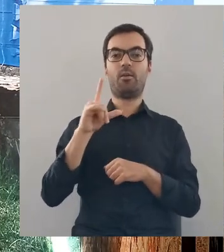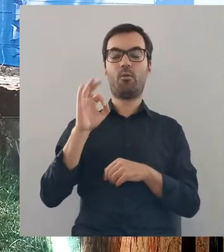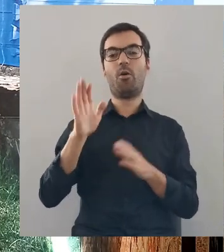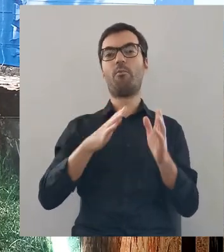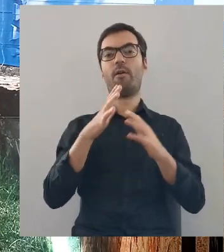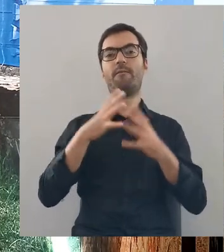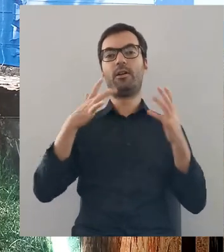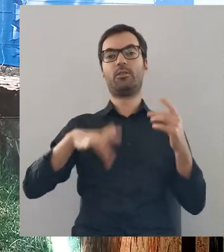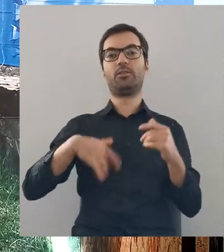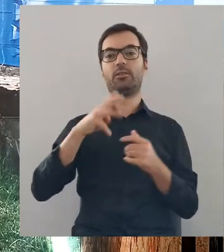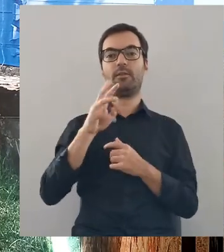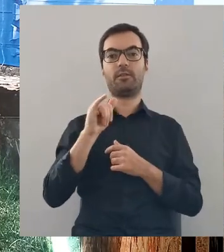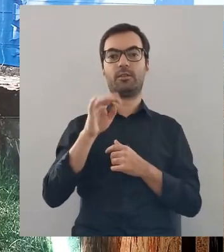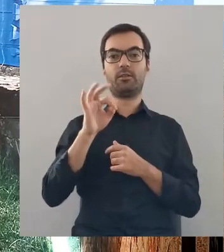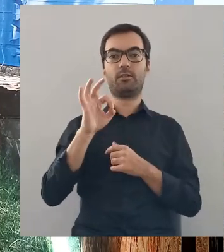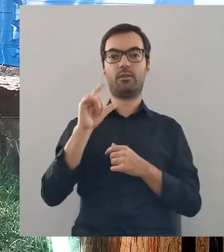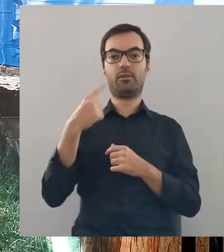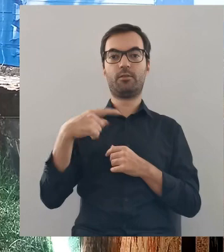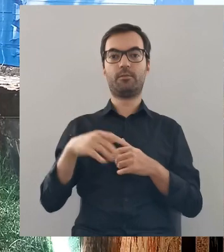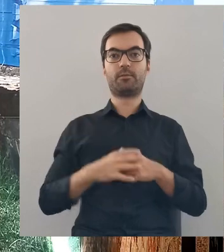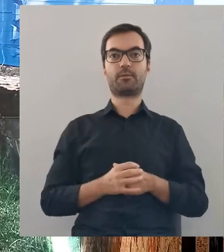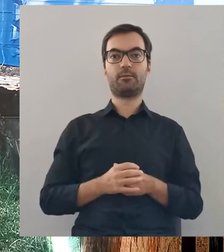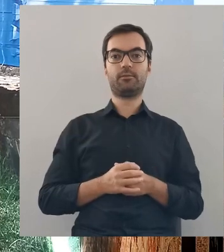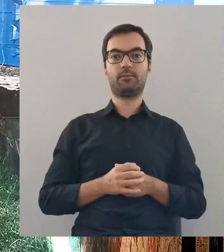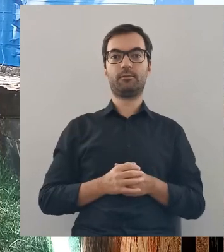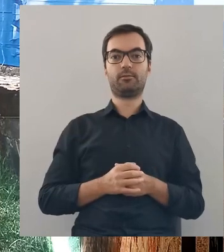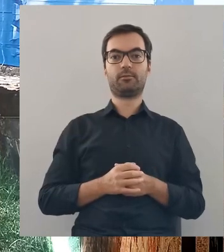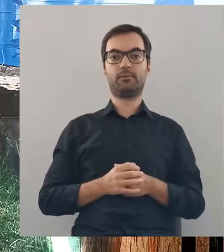wielki książe Witold,